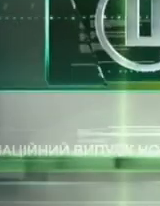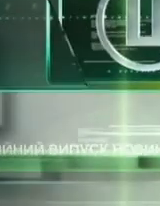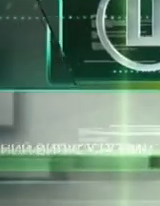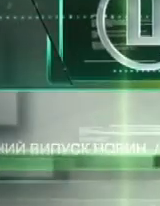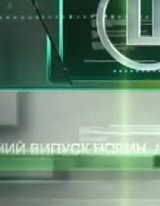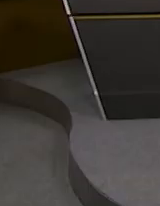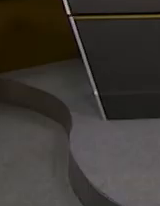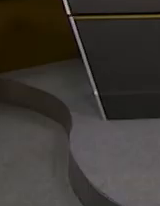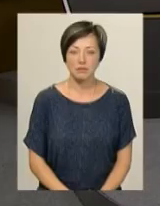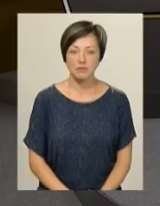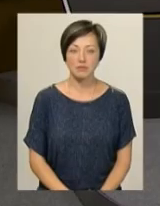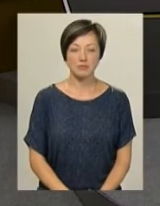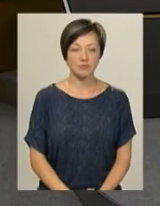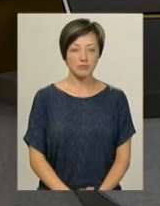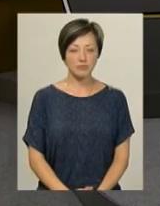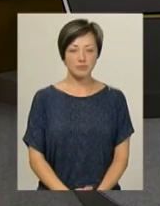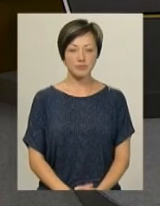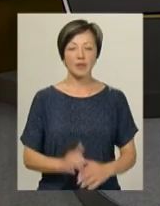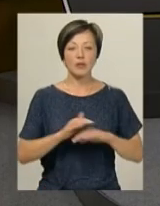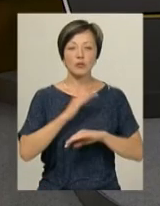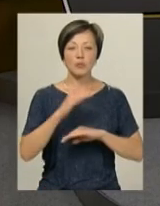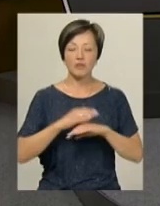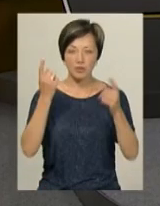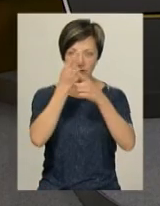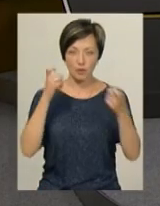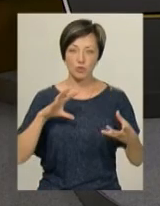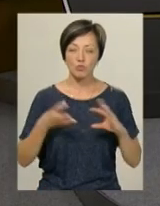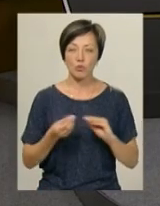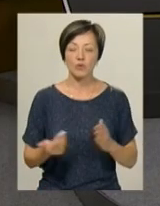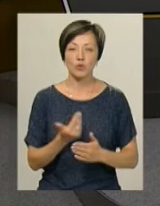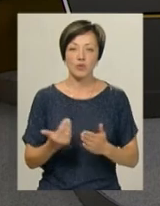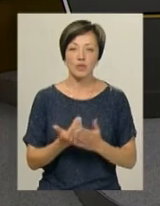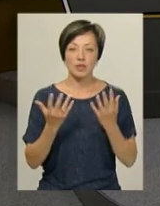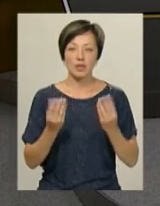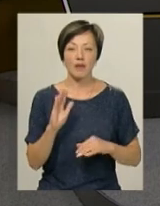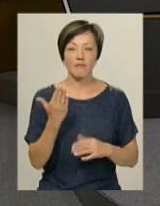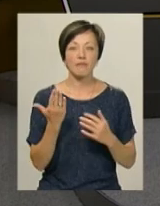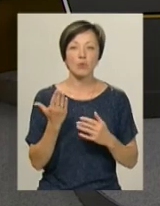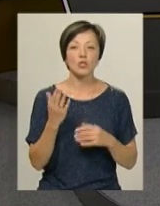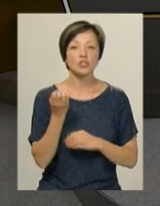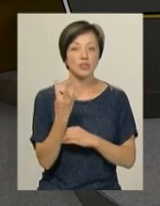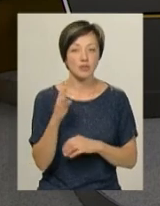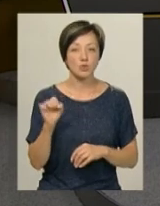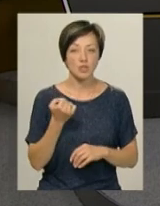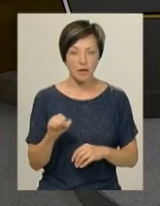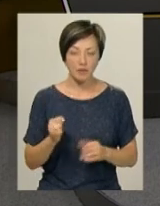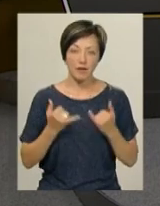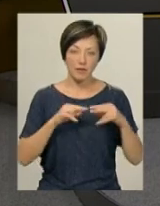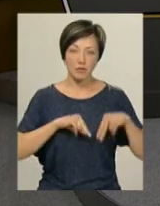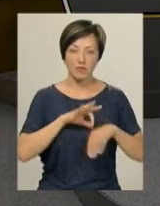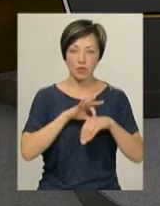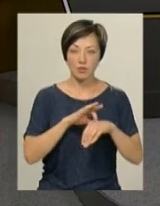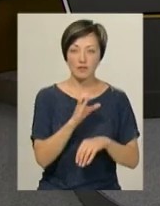Музика Добрий вечір, в ефірі підсумковий інформаційний випуск вівторка, 14 серпня. В студії